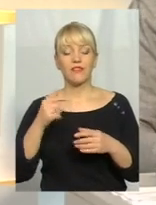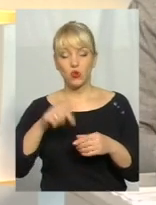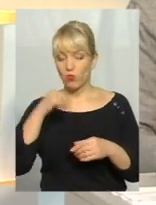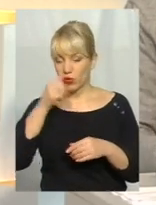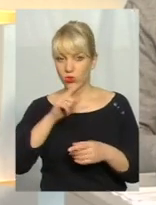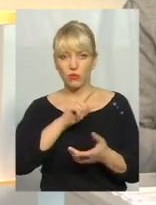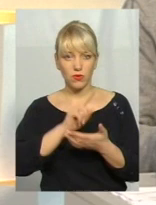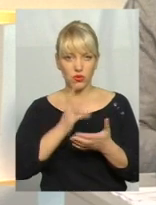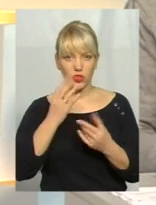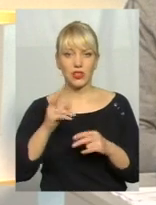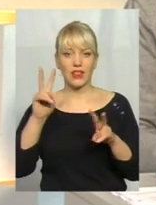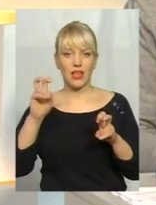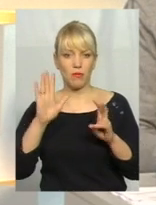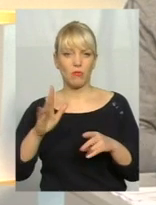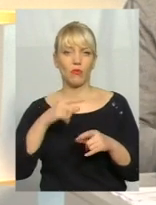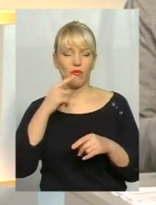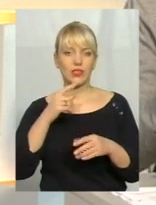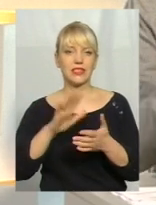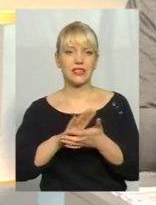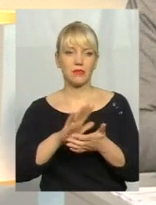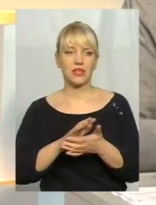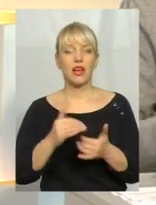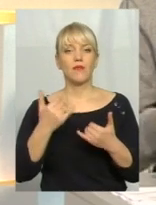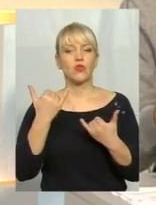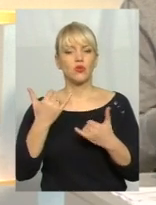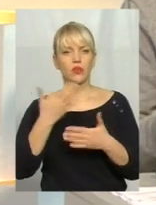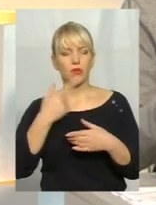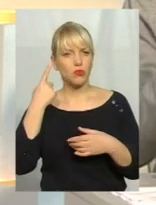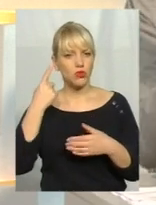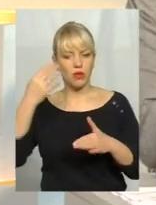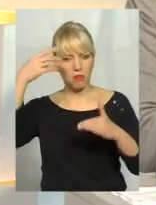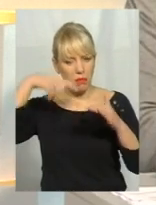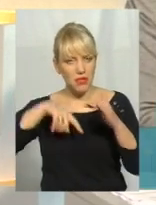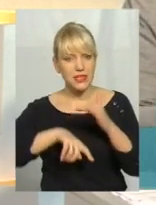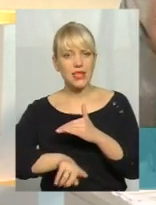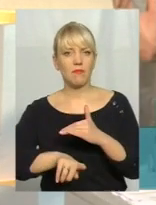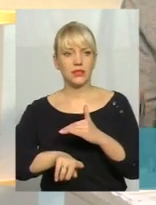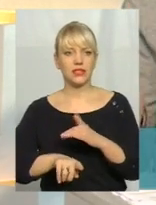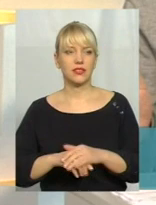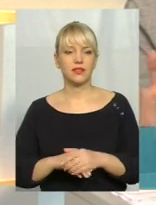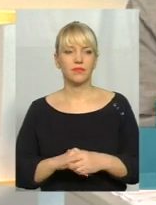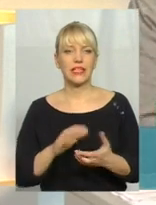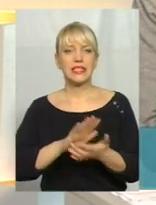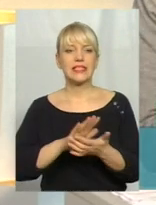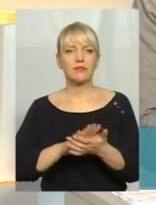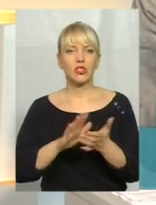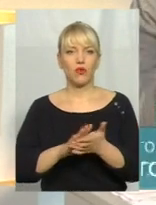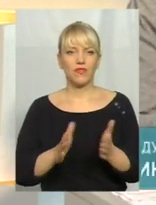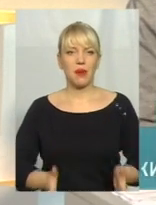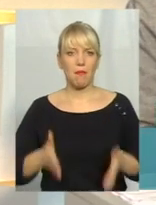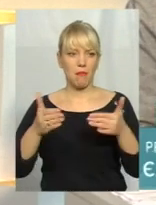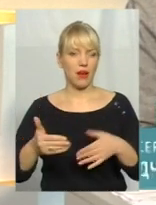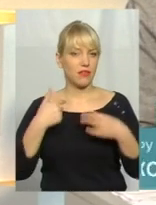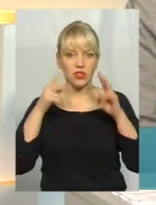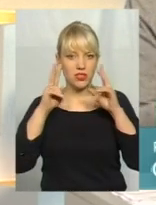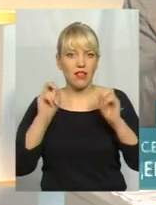точно. Тому що є про що поговорити. Сьогодні ми почули і про підземні сміттєві баки, чи як. Я вже не